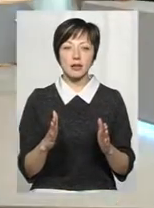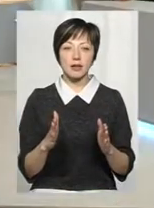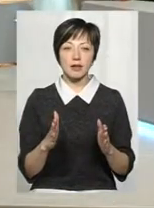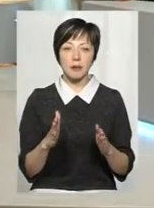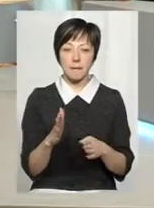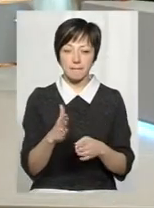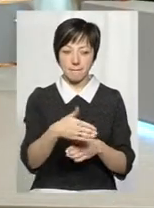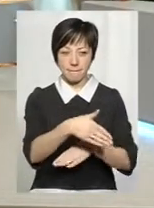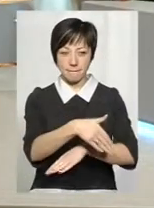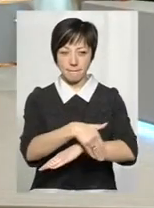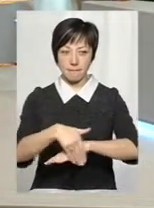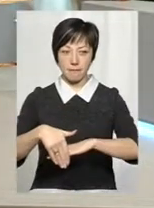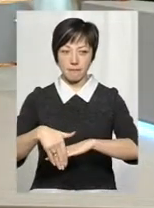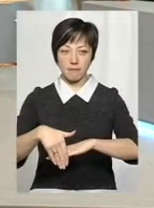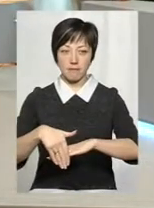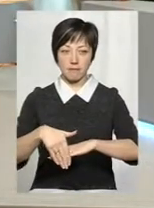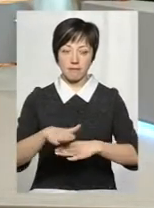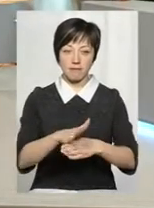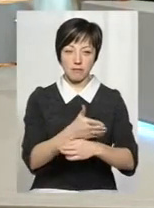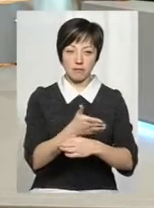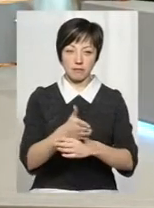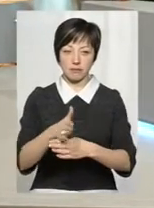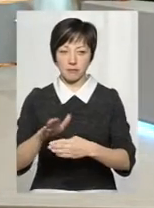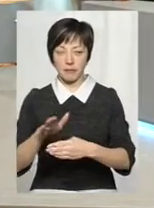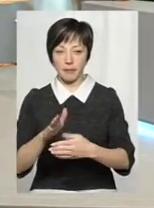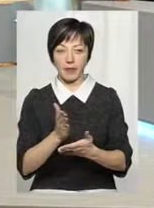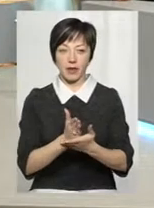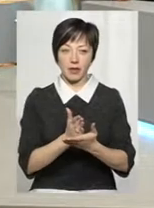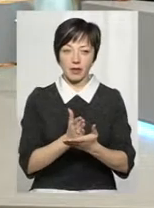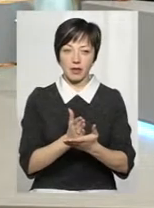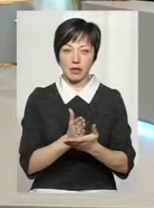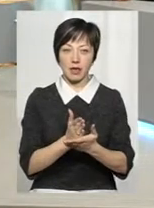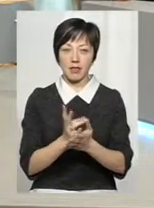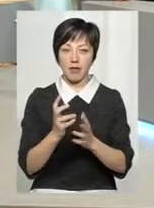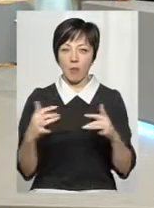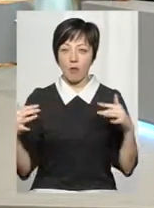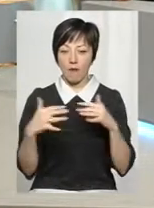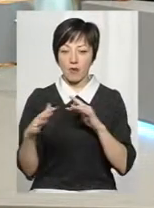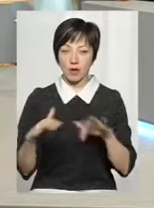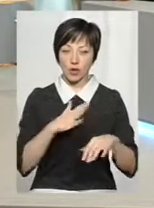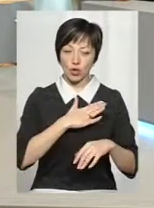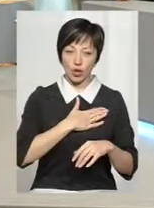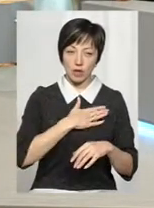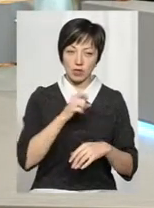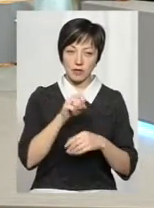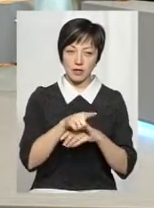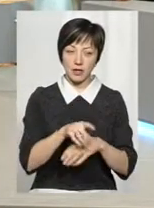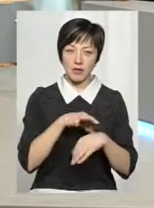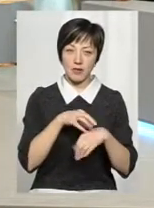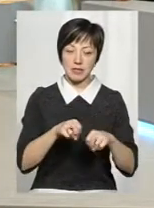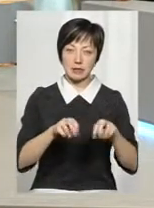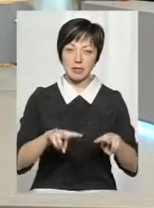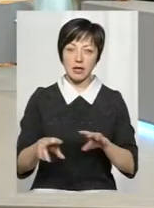розгалуження, яка складається на театрі бойових дій. Наше завдання – проведення